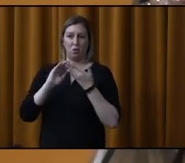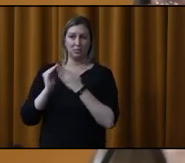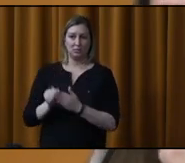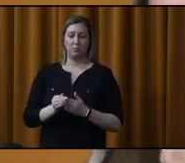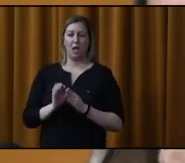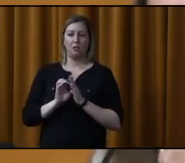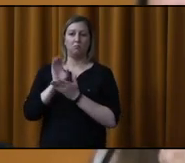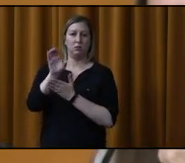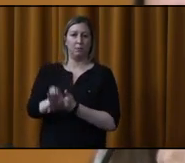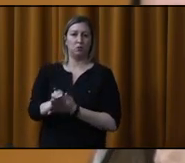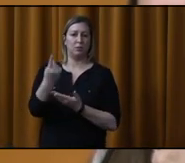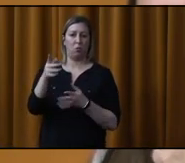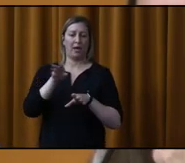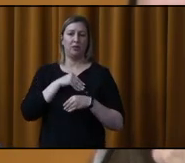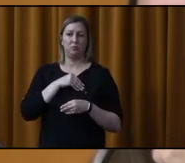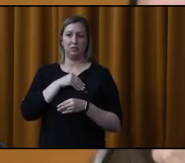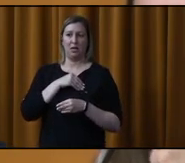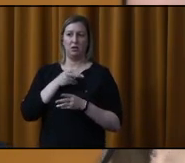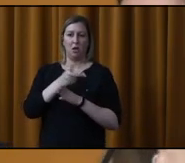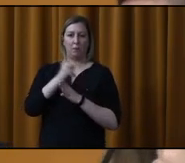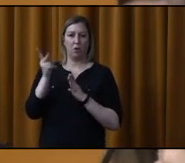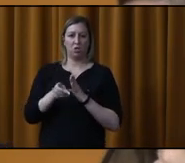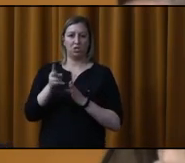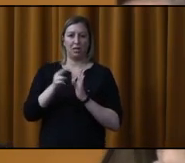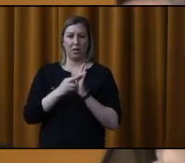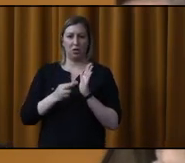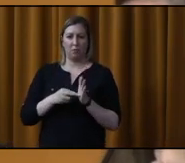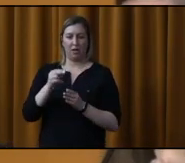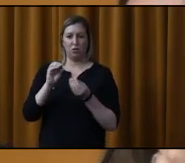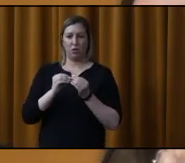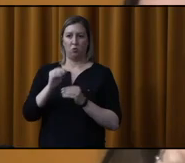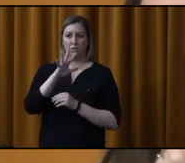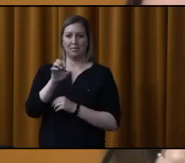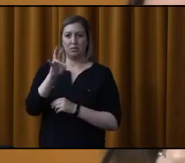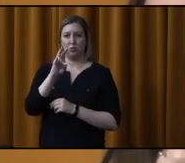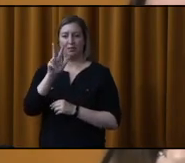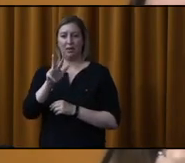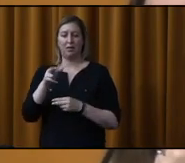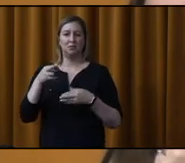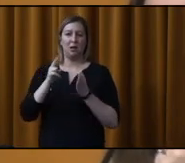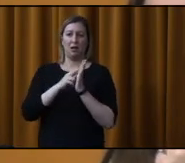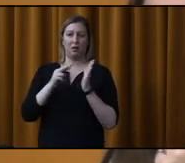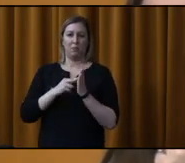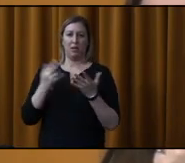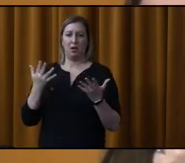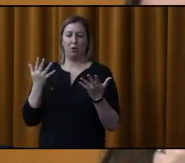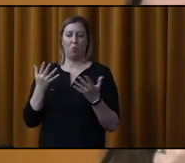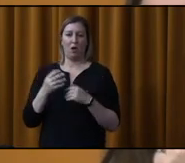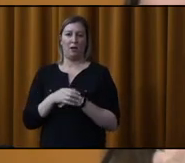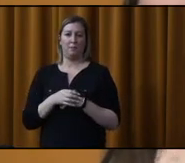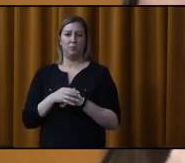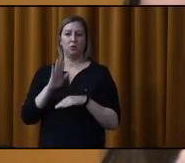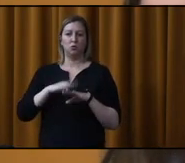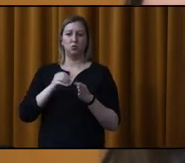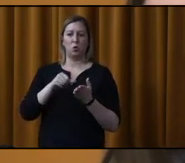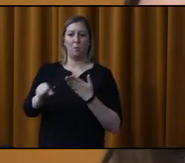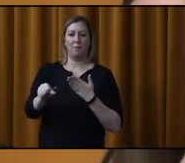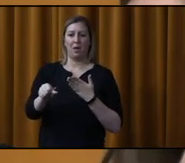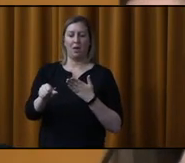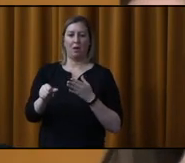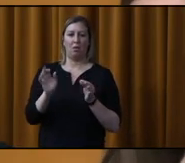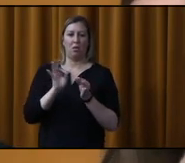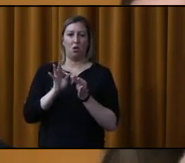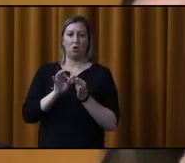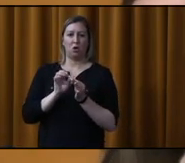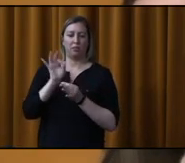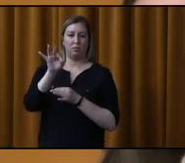sera déposé pour adoption le projet de règlement numéro 573 intitulé « Règlement décrétant le paiement d'une cote-part à